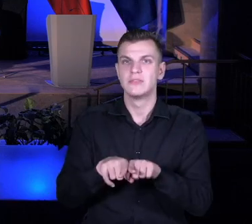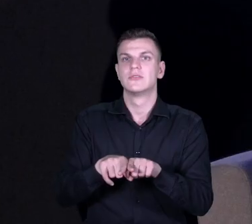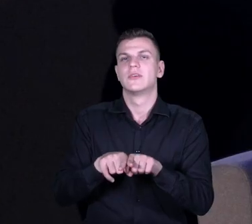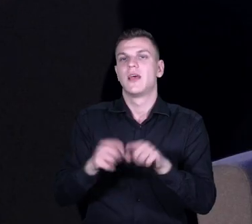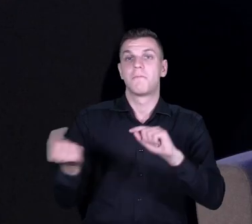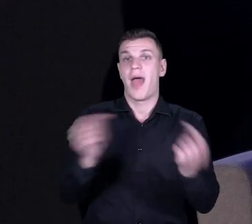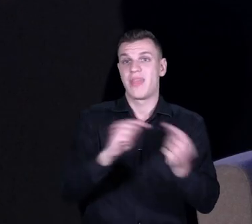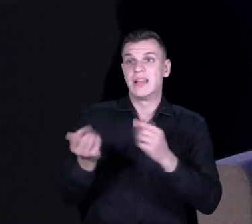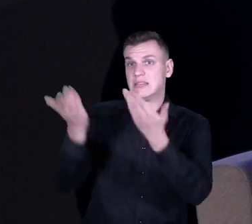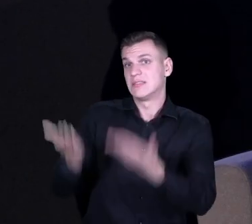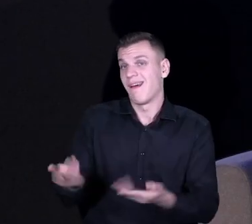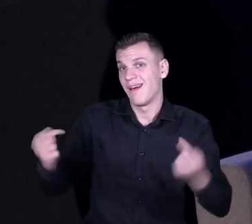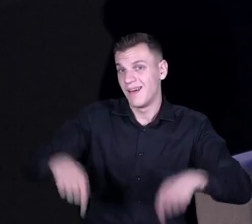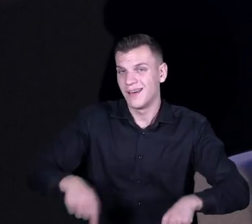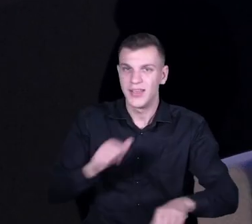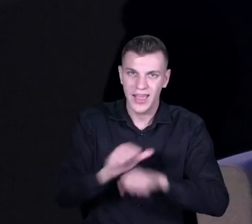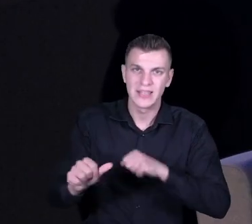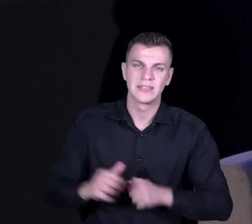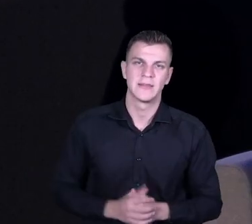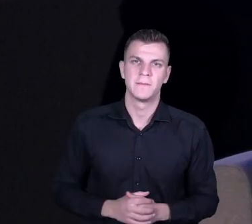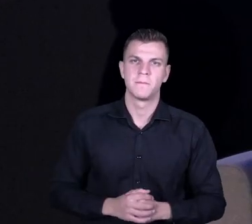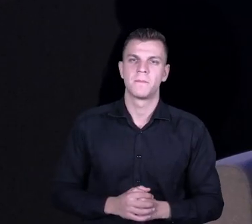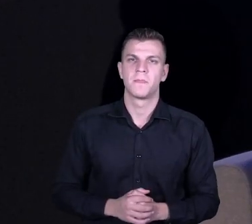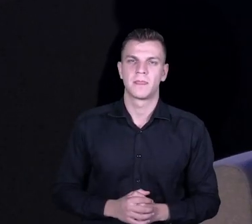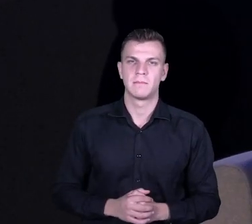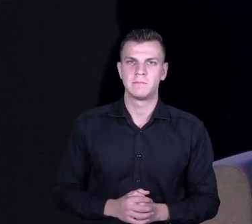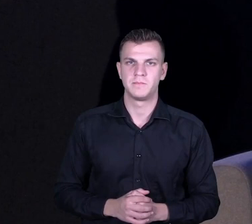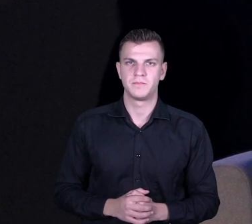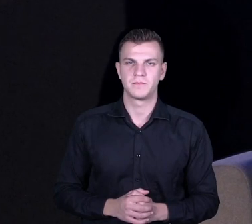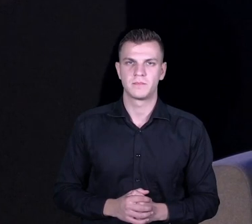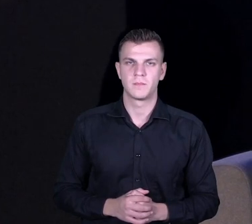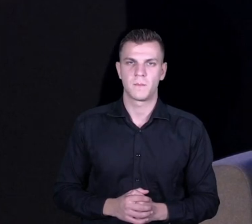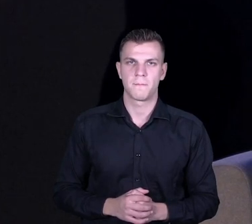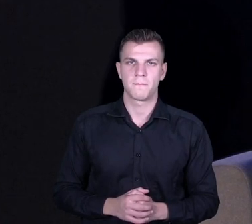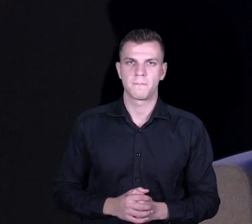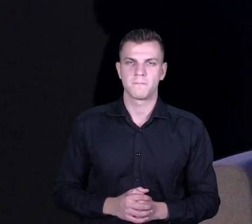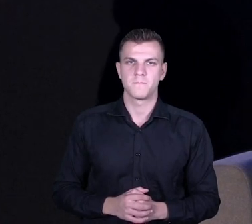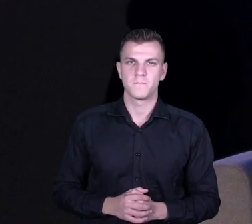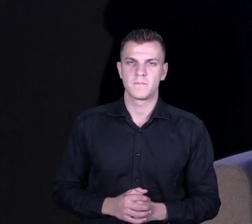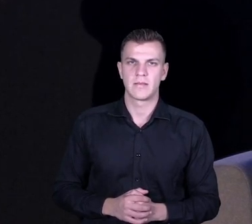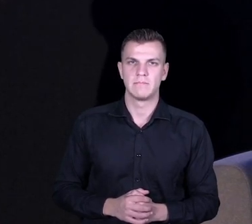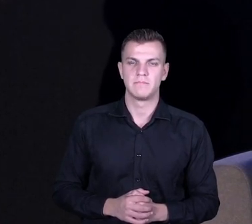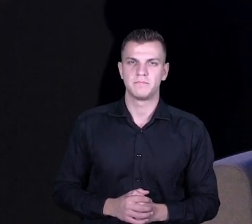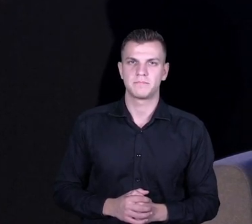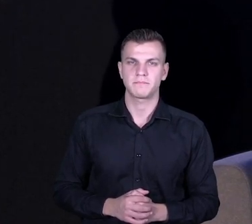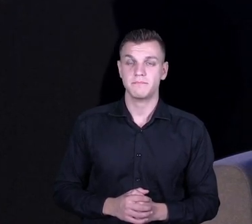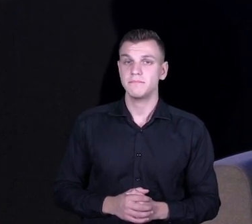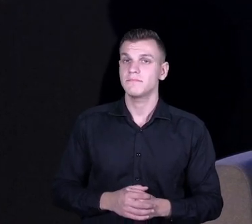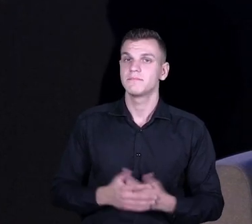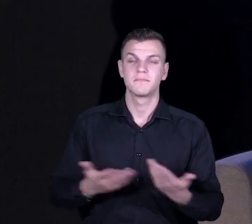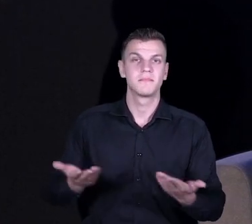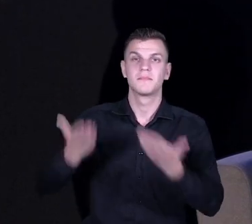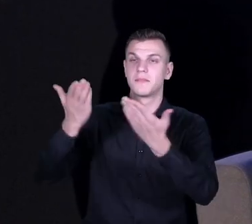rzeczy, również bierzesz udział w panelach, webinarach i różnych innych formach przekazywania wiedzy, więc mniejszym cię